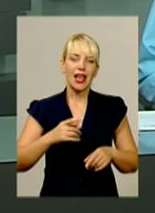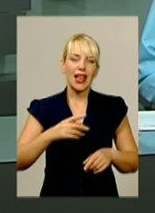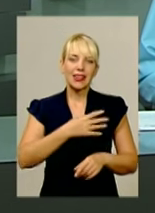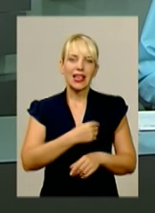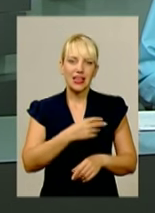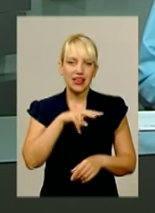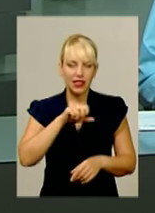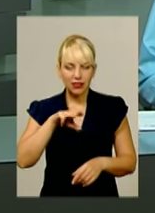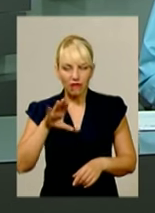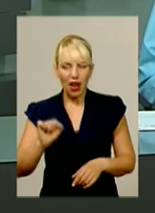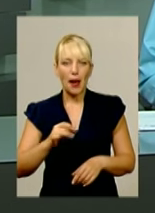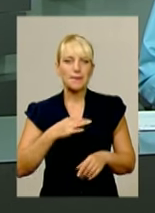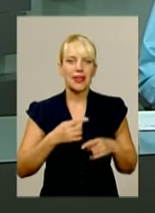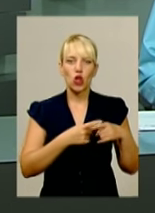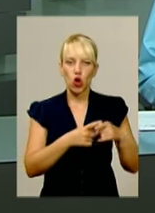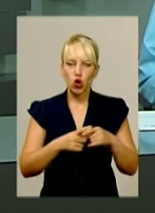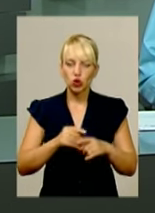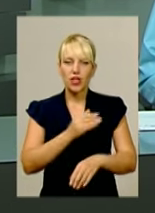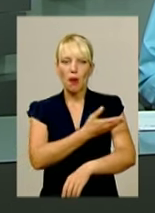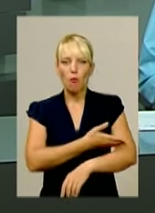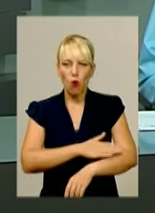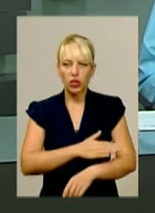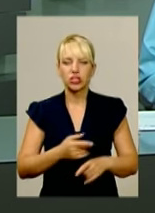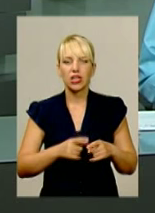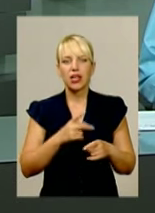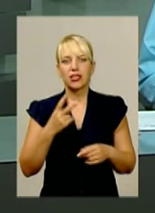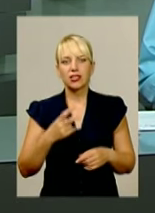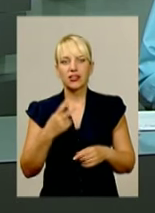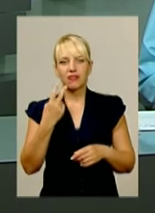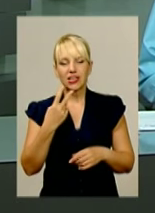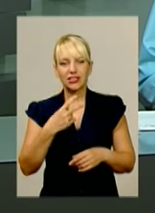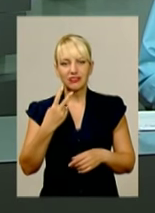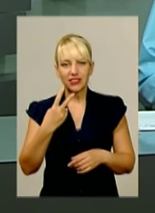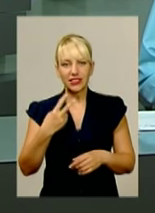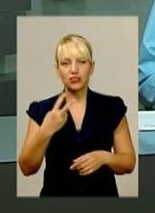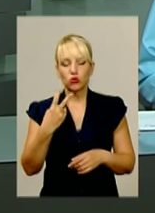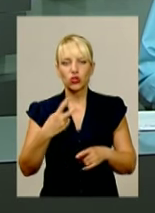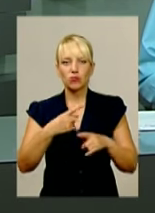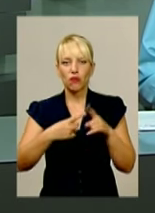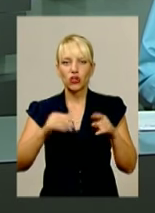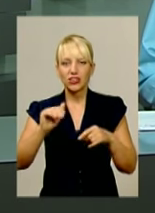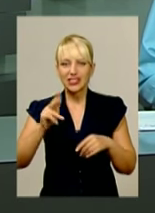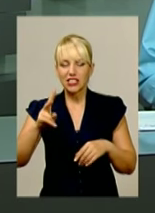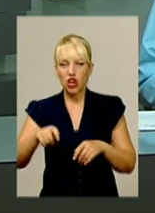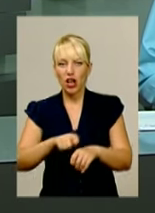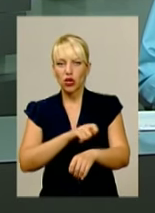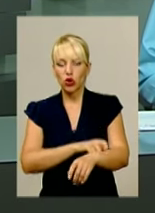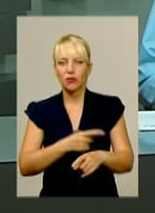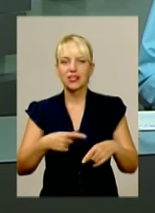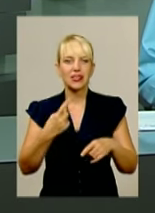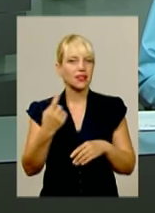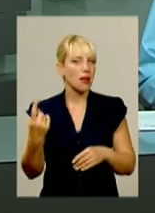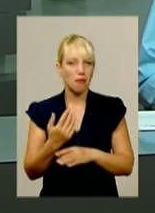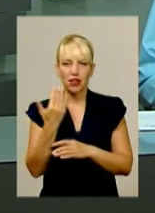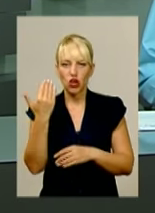В дорозі чоловік пробув 21 день, протягом яких проїхав більше 2,5 тисяч кілометрів. Це не перша така веломандрівка